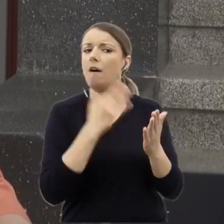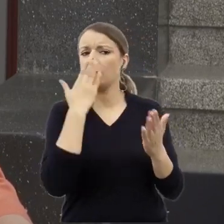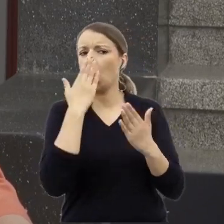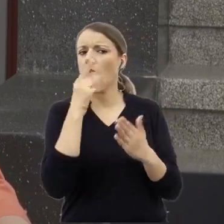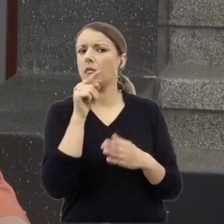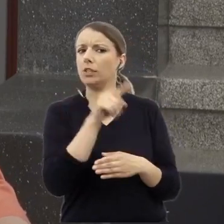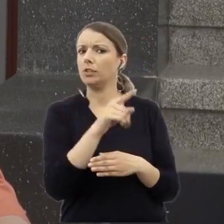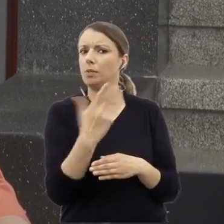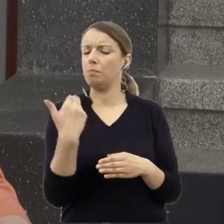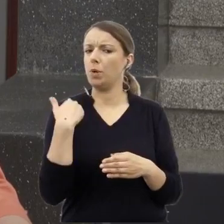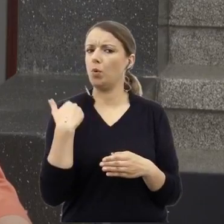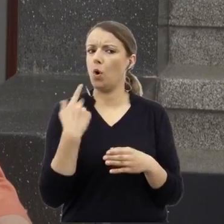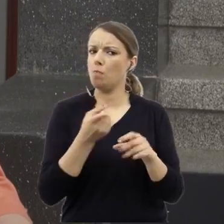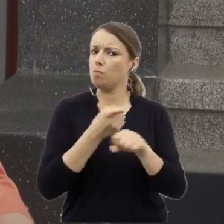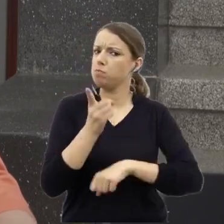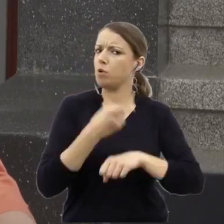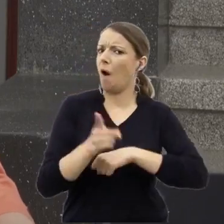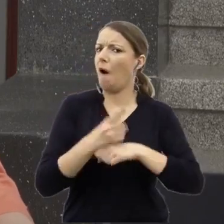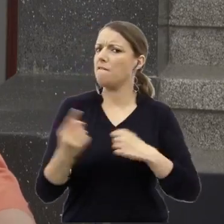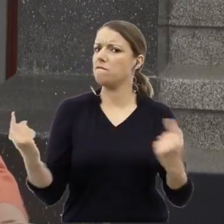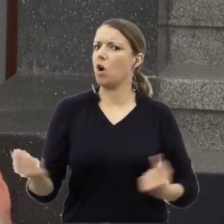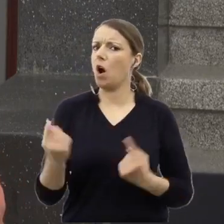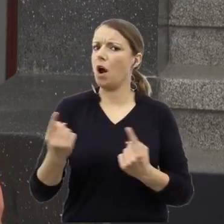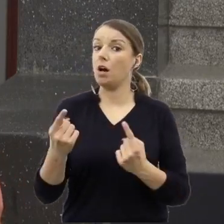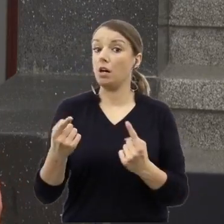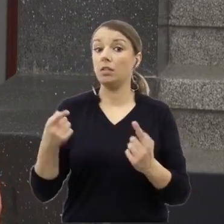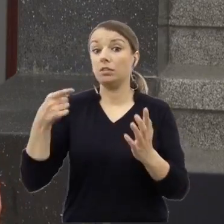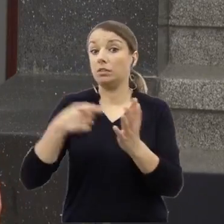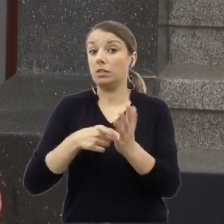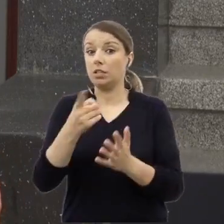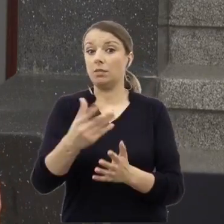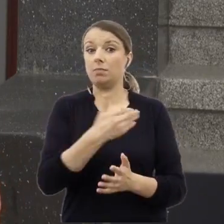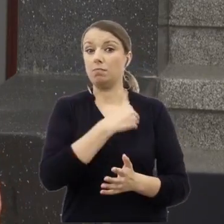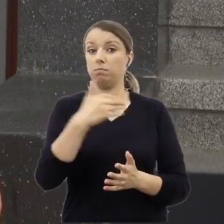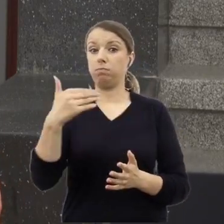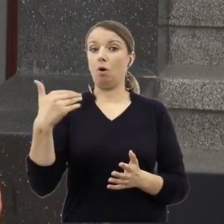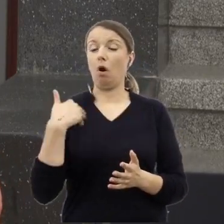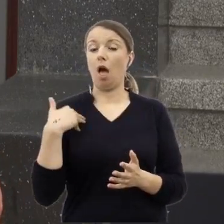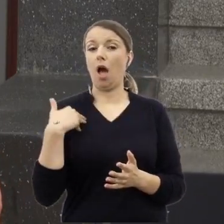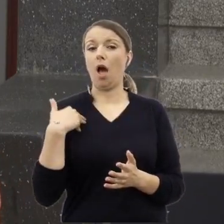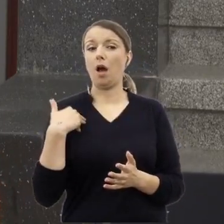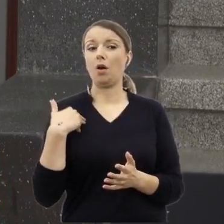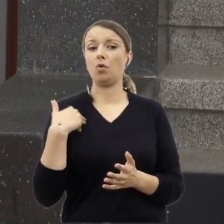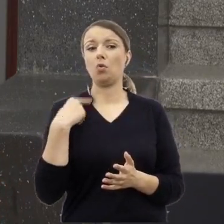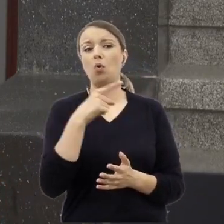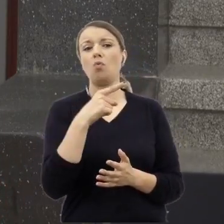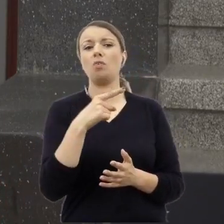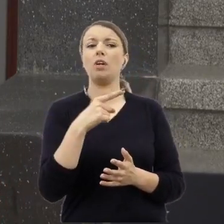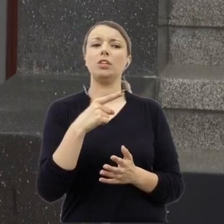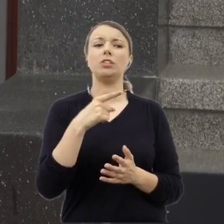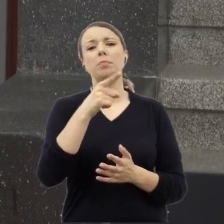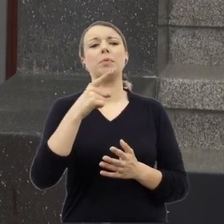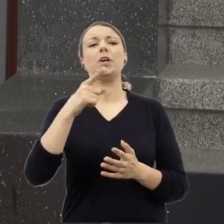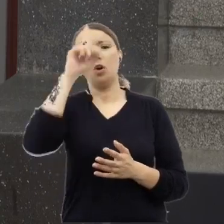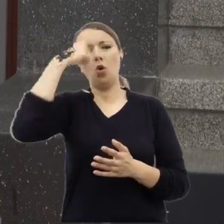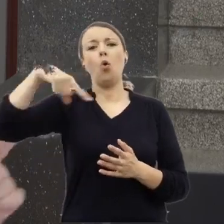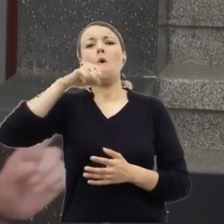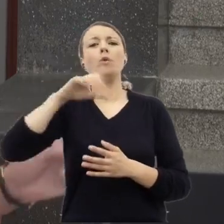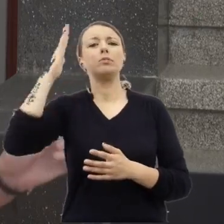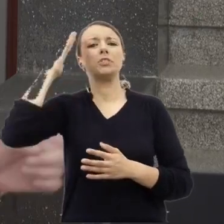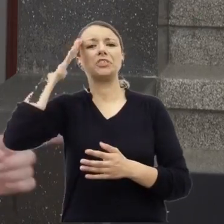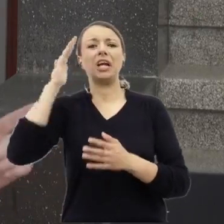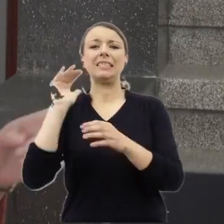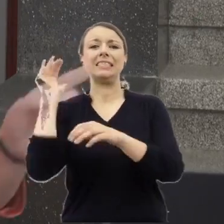prowokacji mającej na celu zdyskredytowanie Polaków w oczach zachodu. Myśmy tutaj o tym rozmawiali.